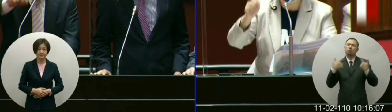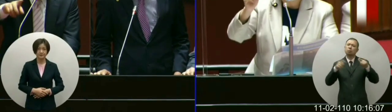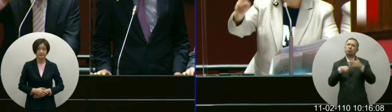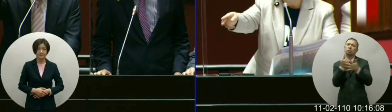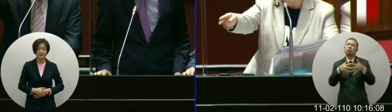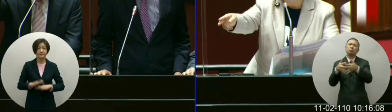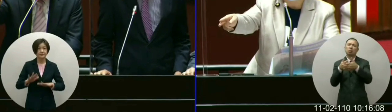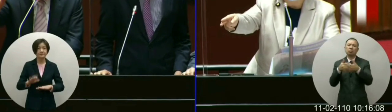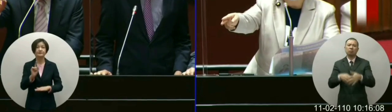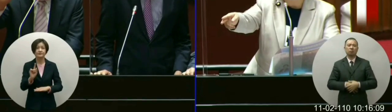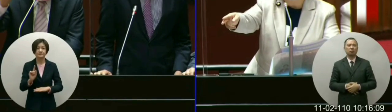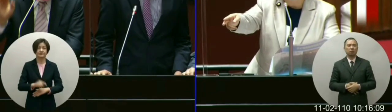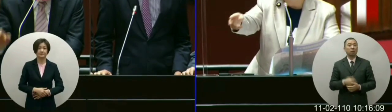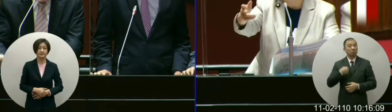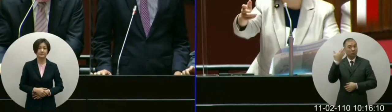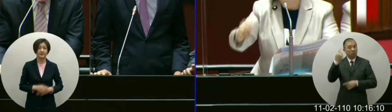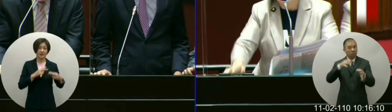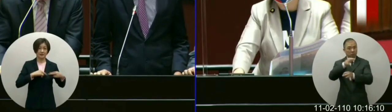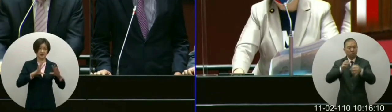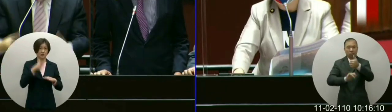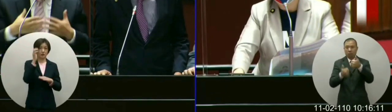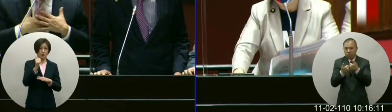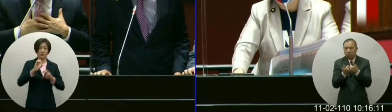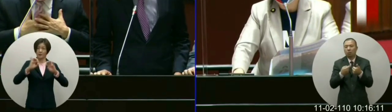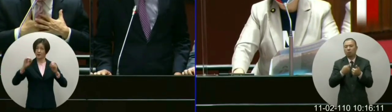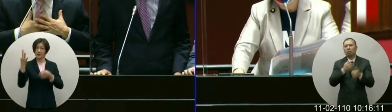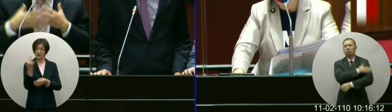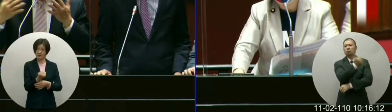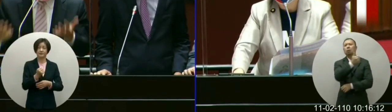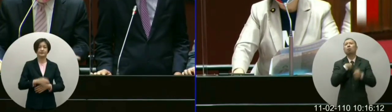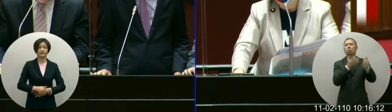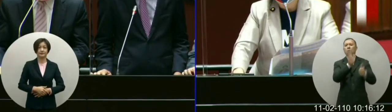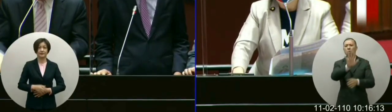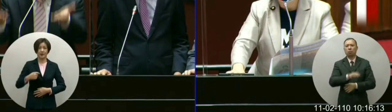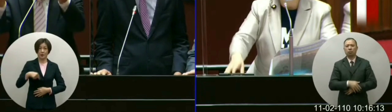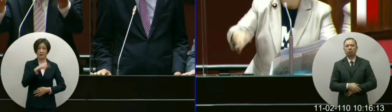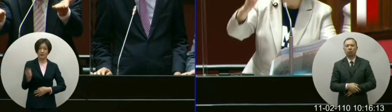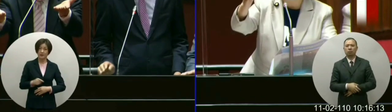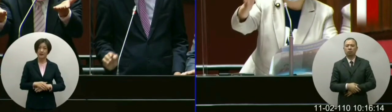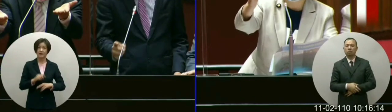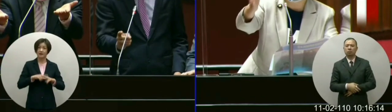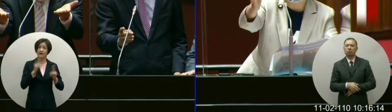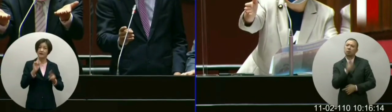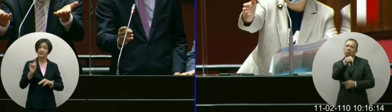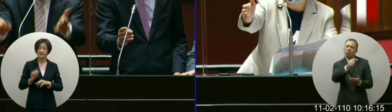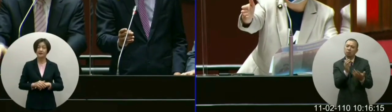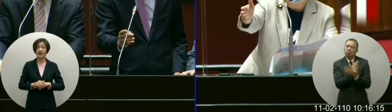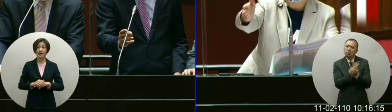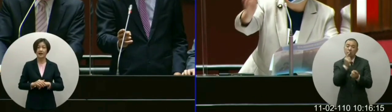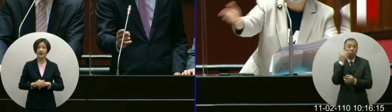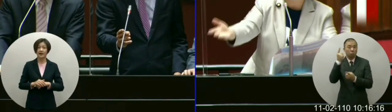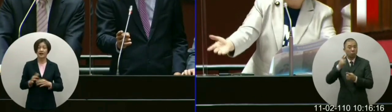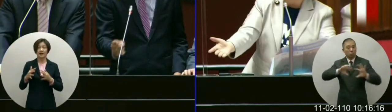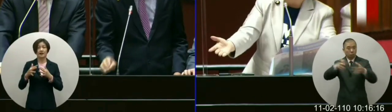我曾经在我们的经济委员问过陈主委嘛我们要开放的你们认为是符合国际标